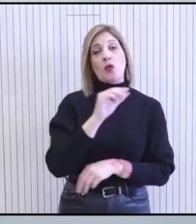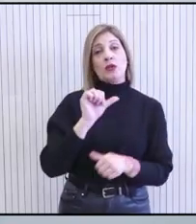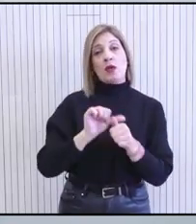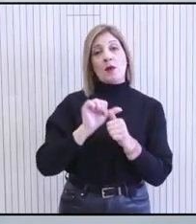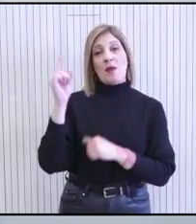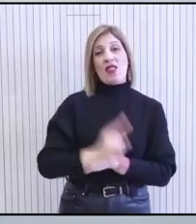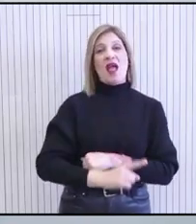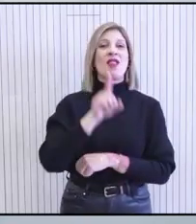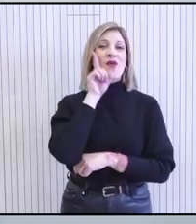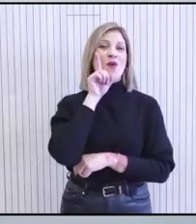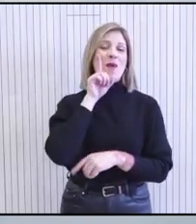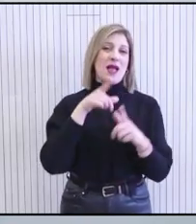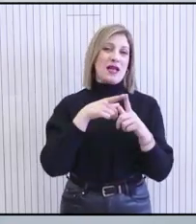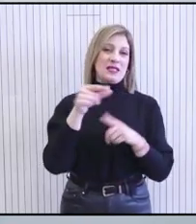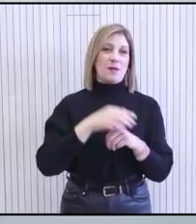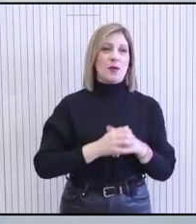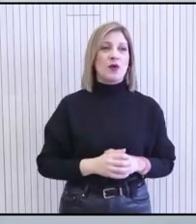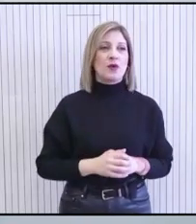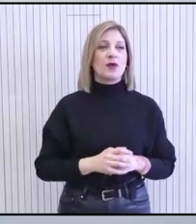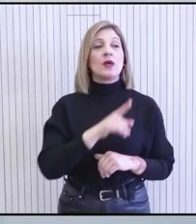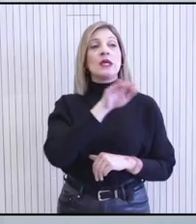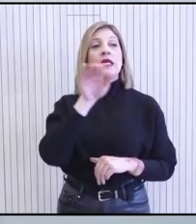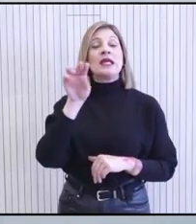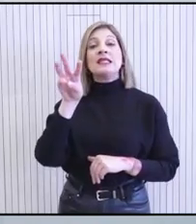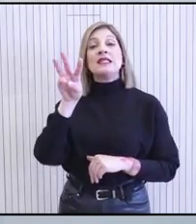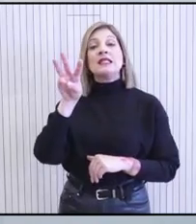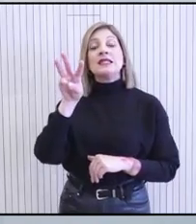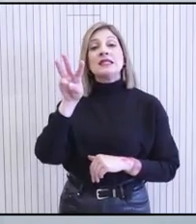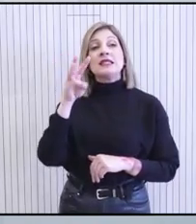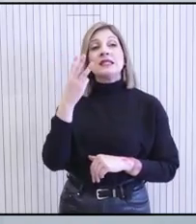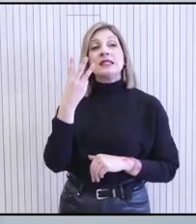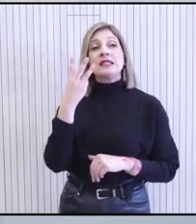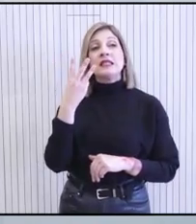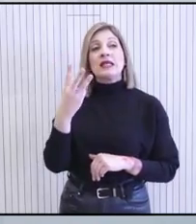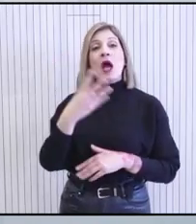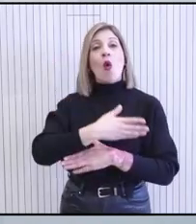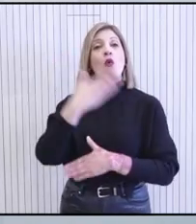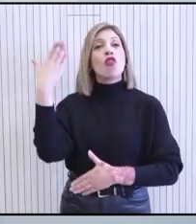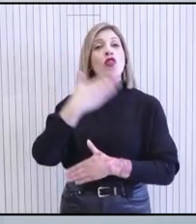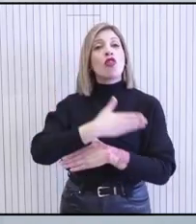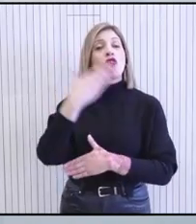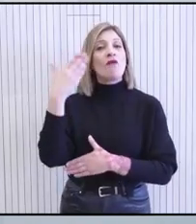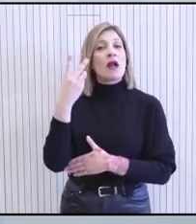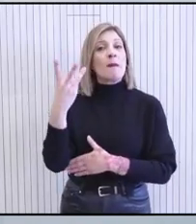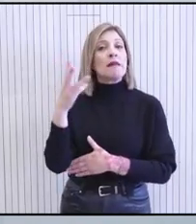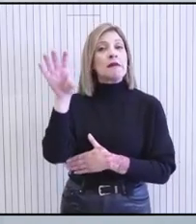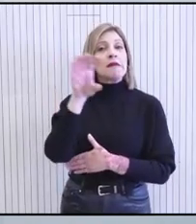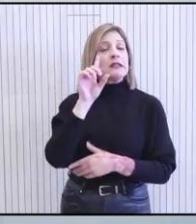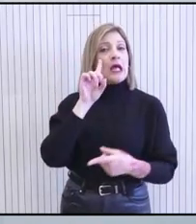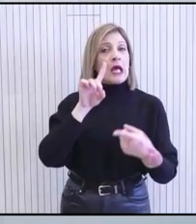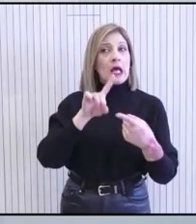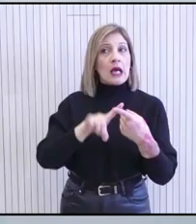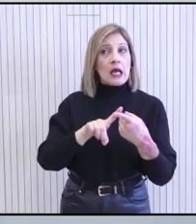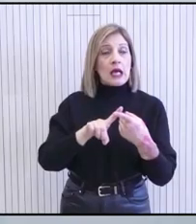επίσκεψης της κ. Κάρλου στην περιοχή. Τριμερίς που θα ήταν για τα οδοφράγματα, που είναι πιο εύκολο, έχει διευθεντηθεί.